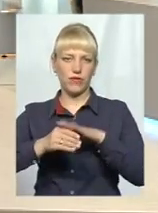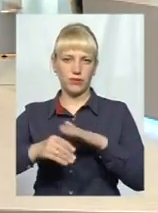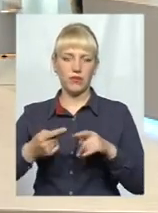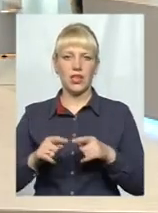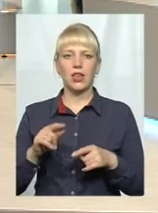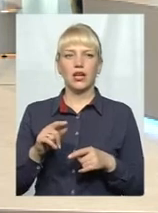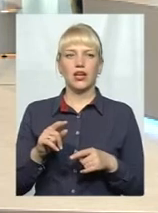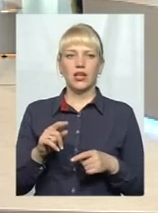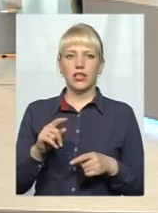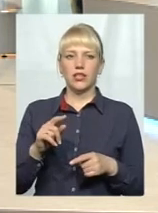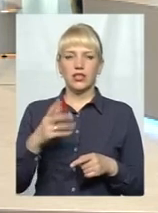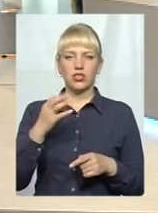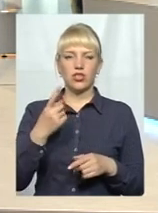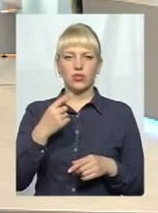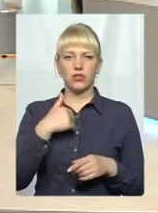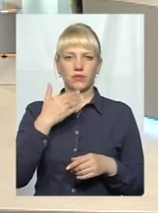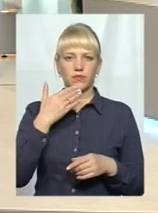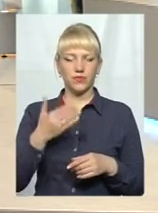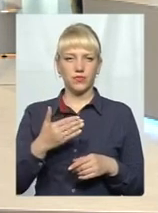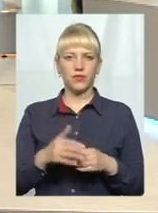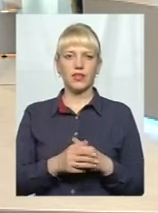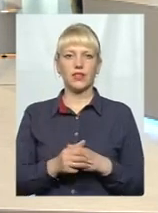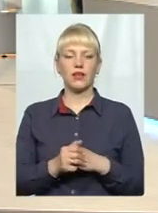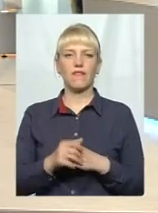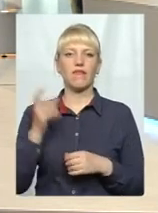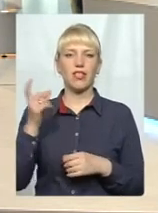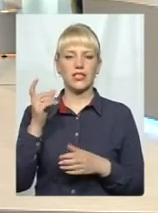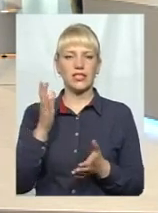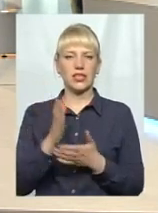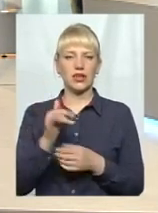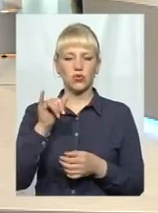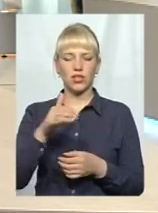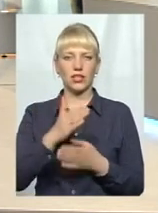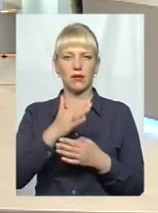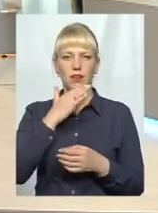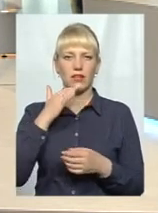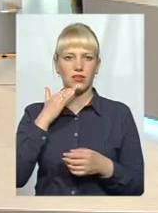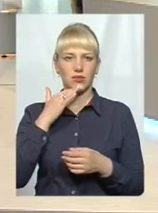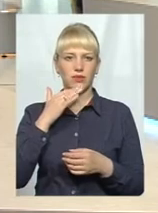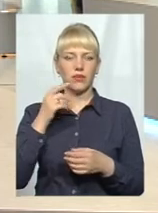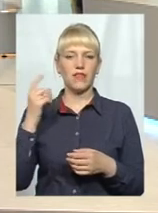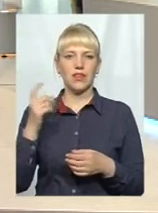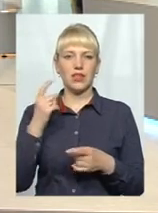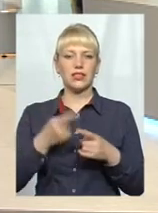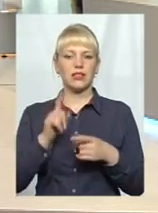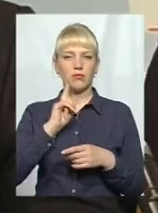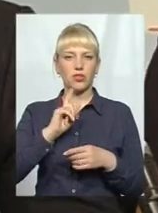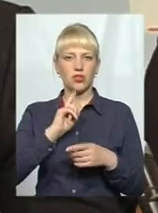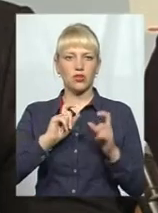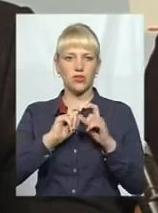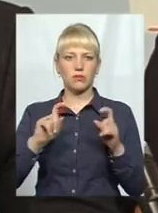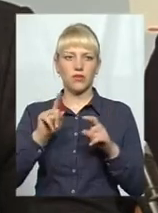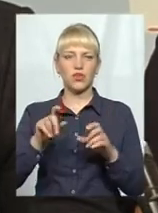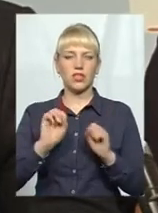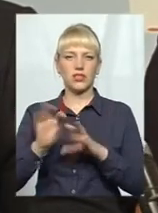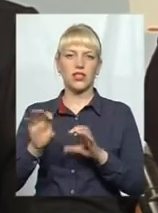До того, що говорить Олександр Погданович, що власники є, що в них багато у власності цих тимчасових споруди, і вони їх здають